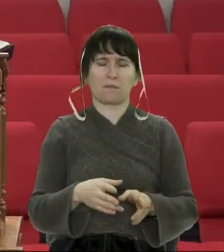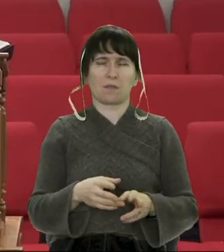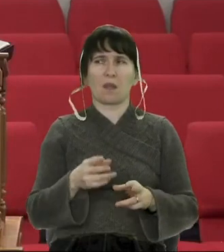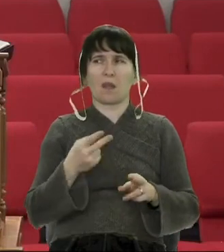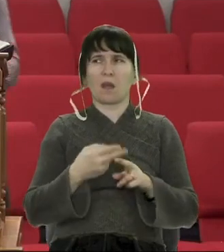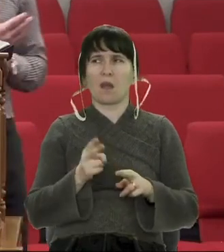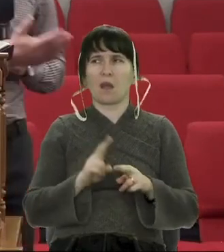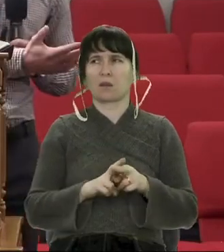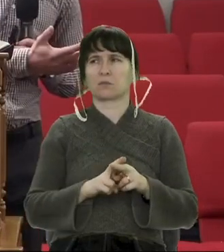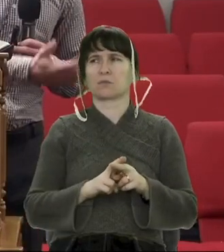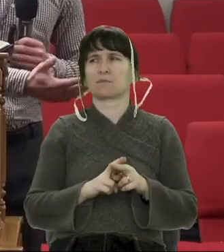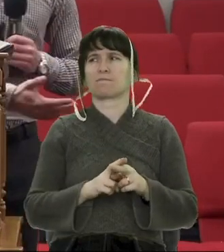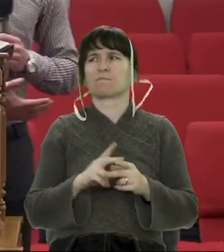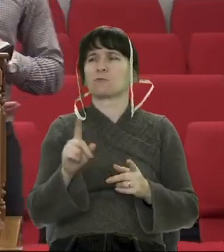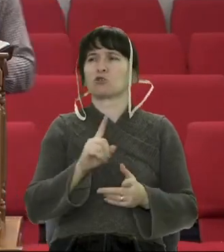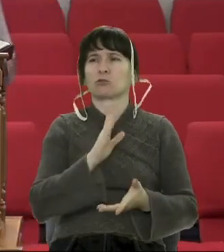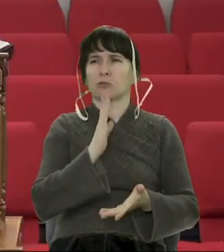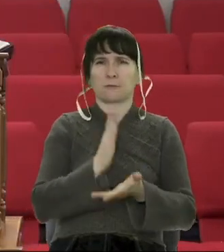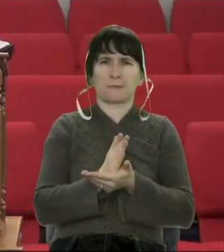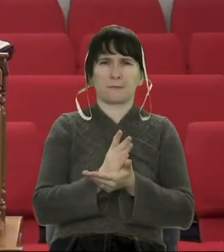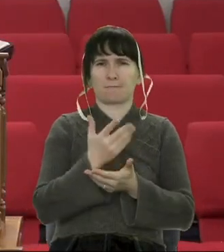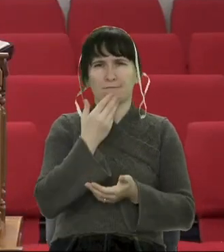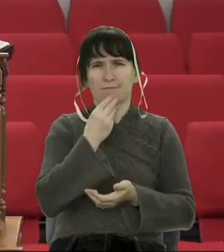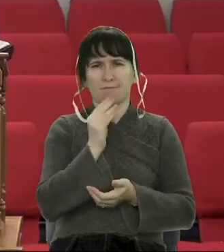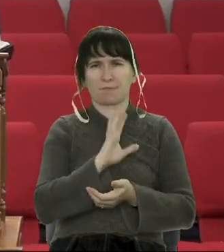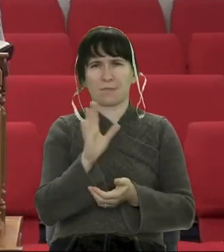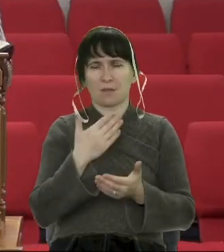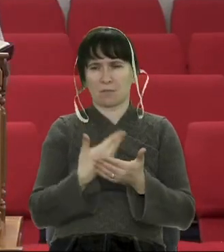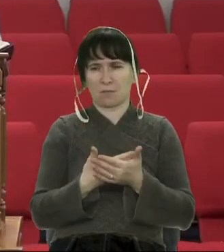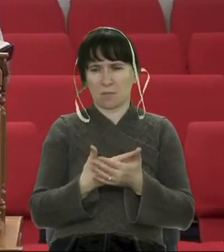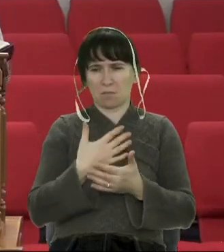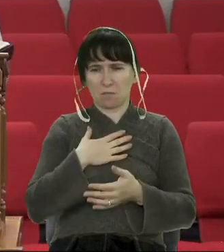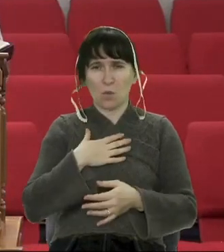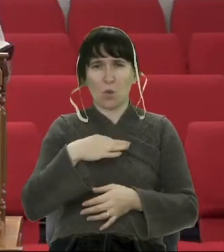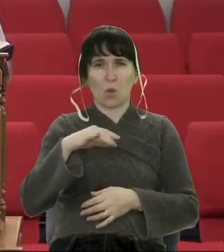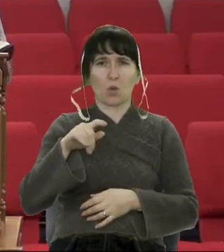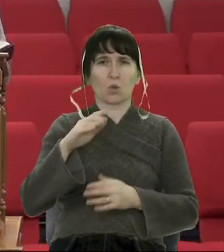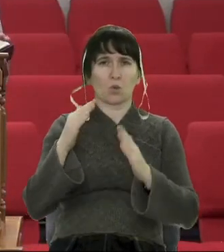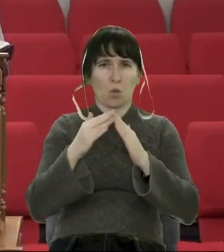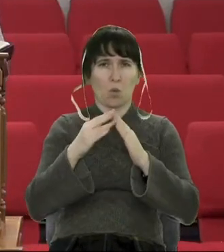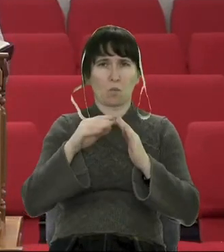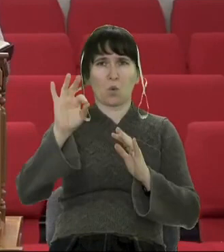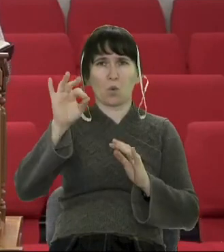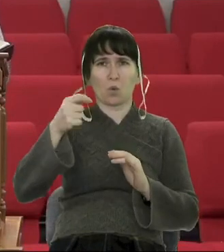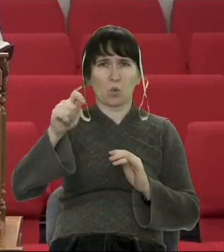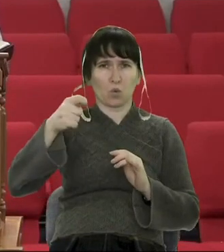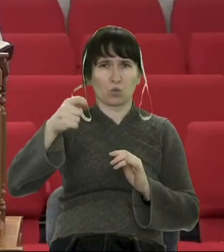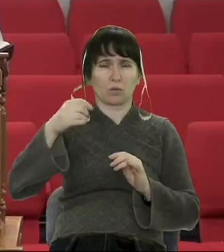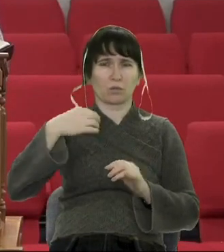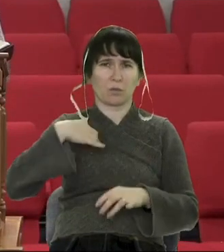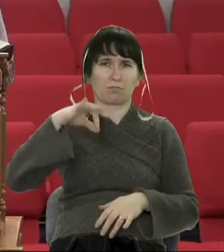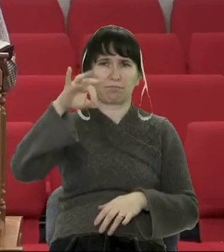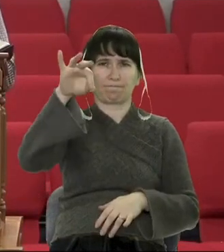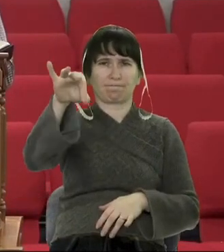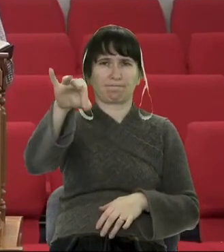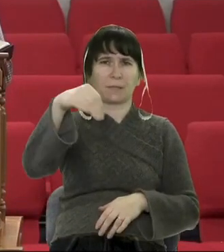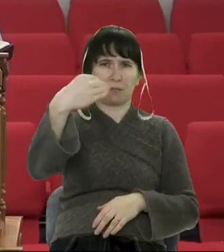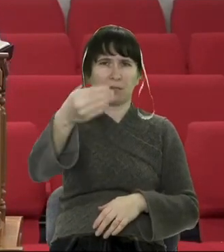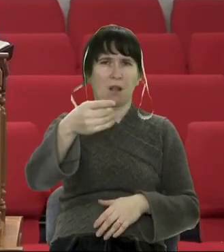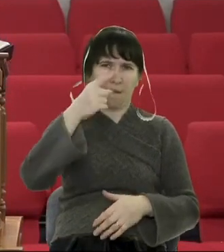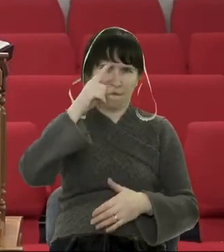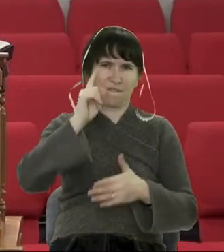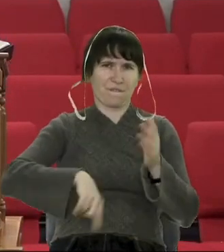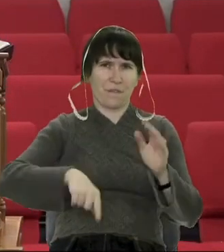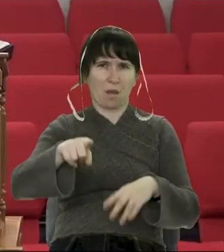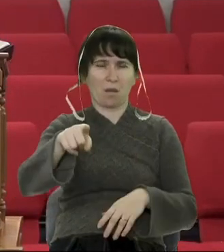Це коли, наприклад, я довірив ключі від свого дому, від свого автомобілю, якійсь людині,